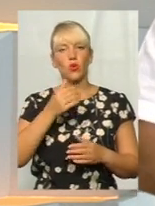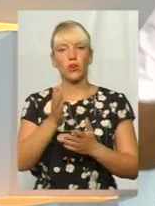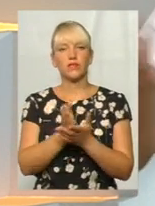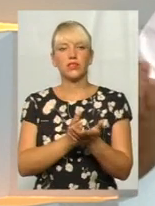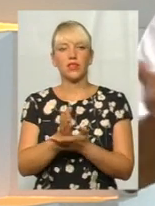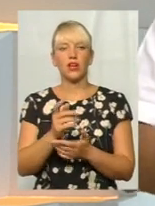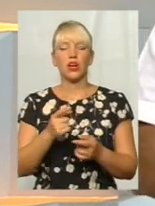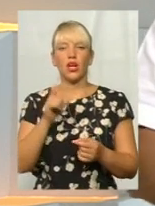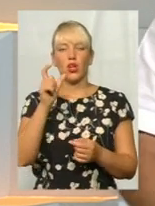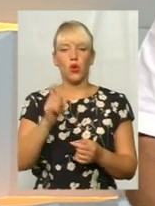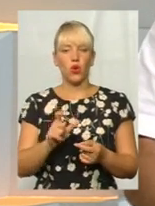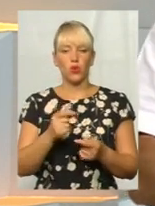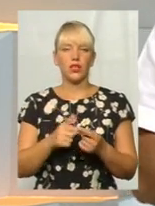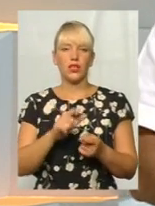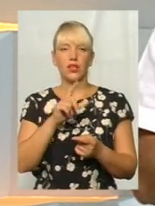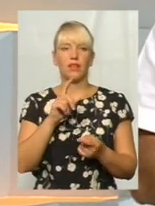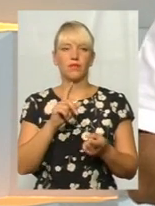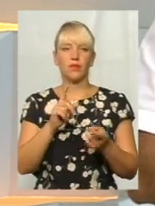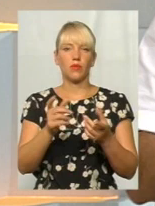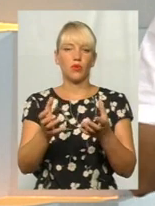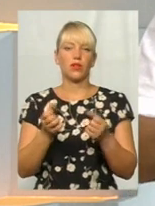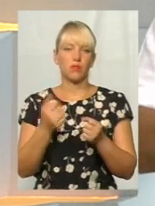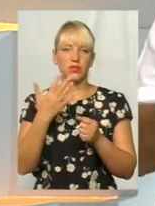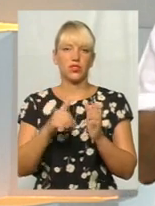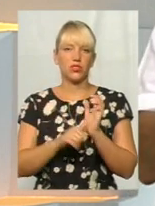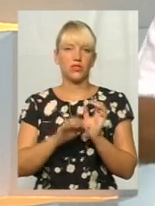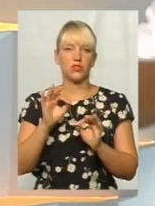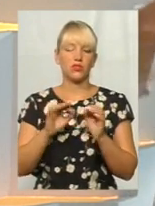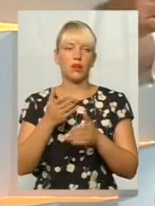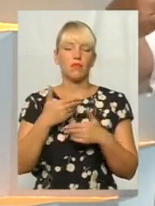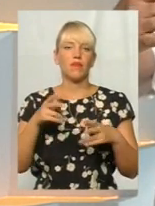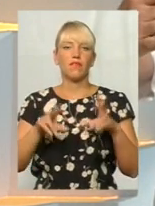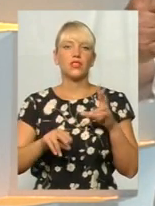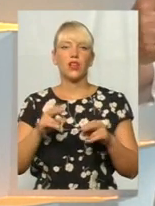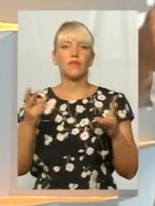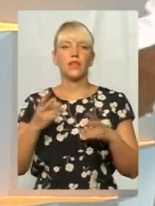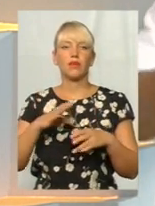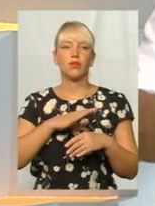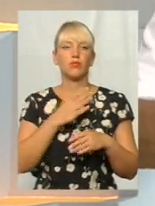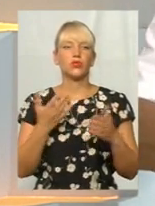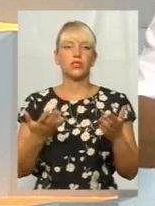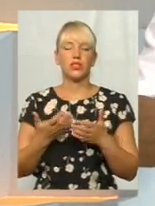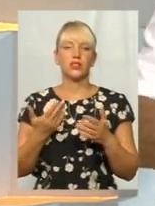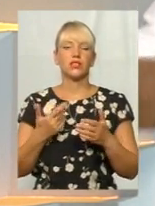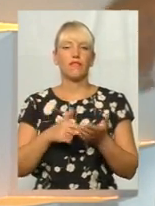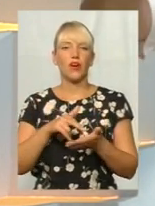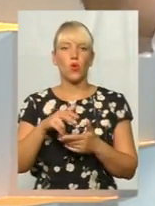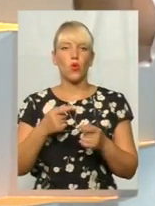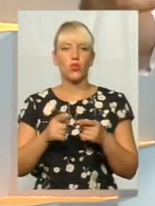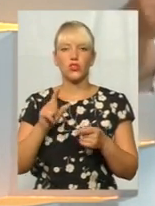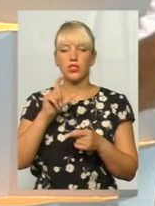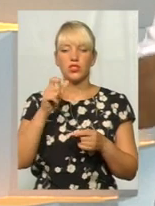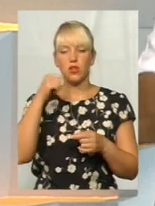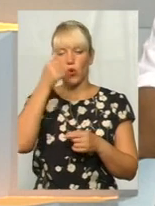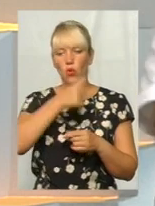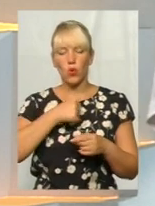получала реально 56%. Ми вважаємо, що мусить бути якийсь, виходячи з року виходу